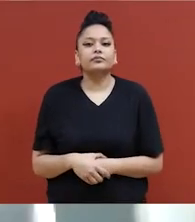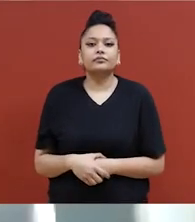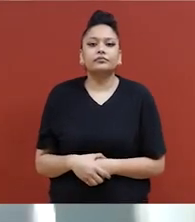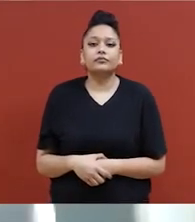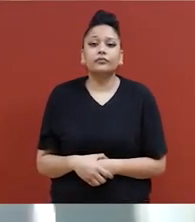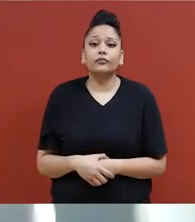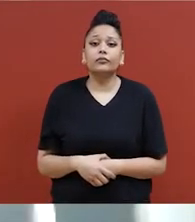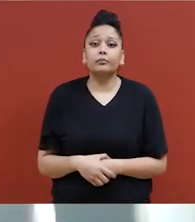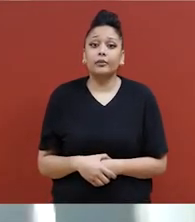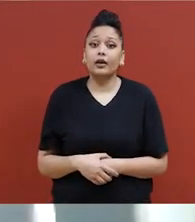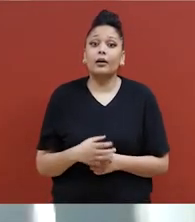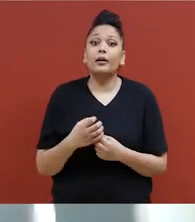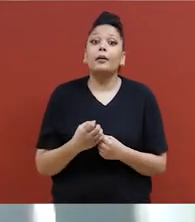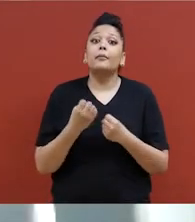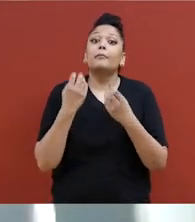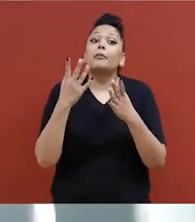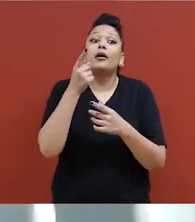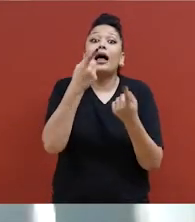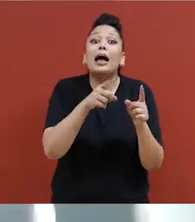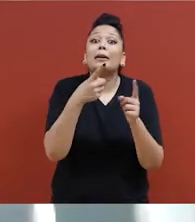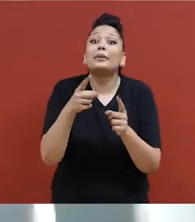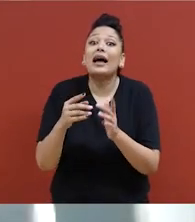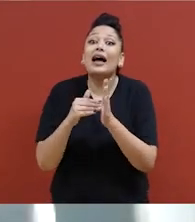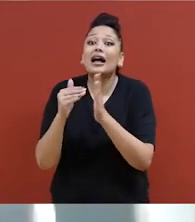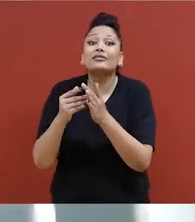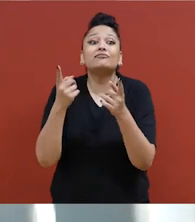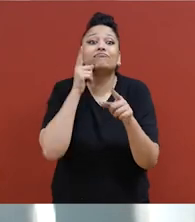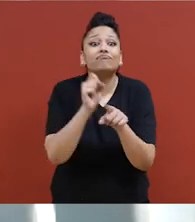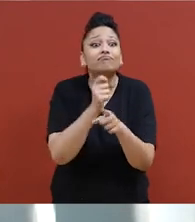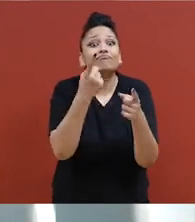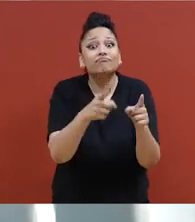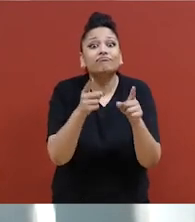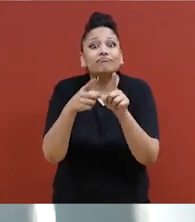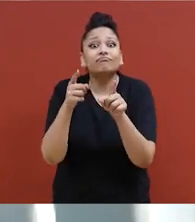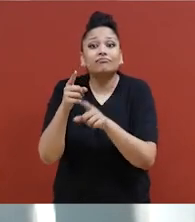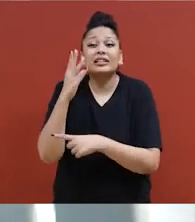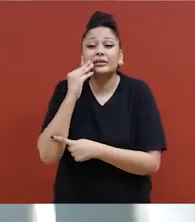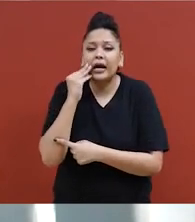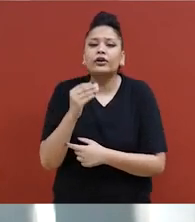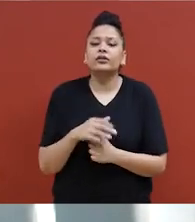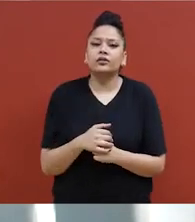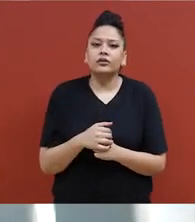Souvent, ces expériences elles-mêmes peuvent conduire à un traumatisme.